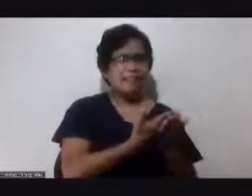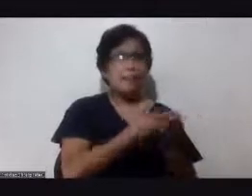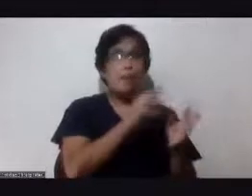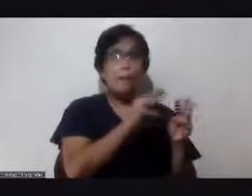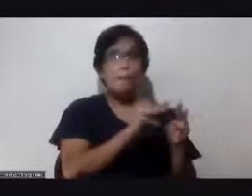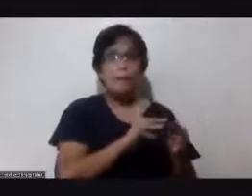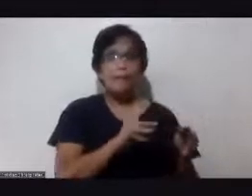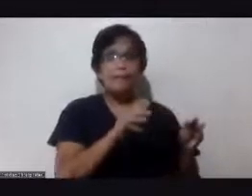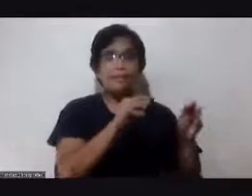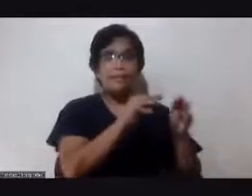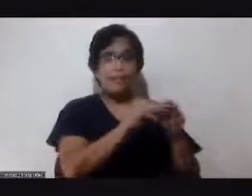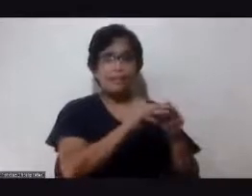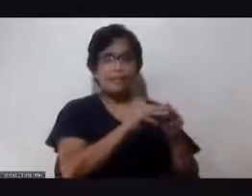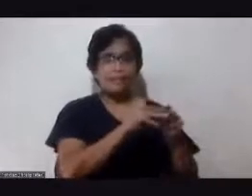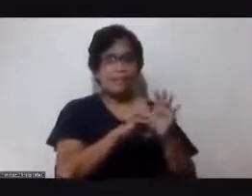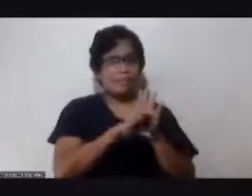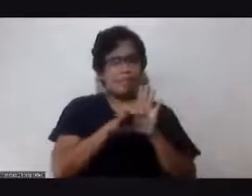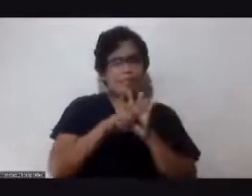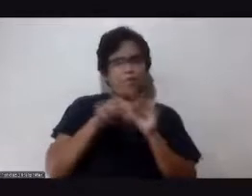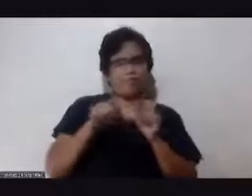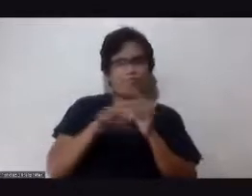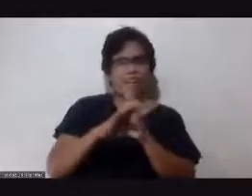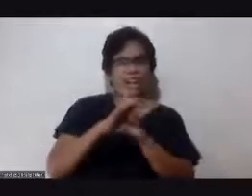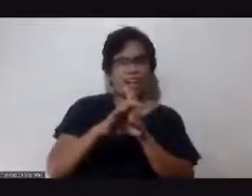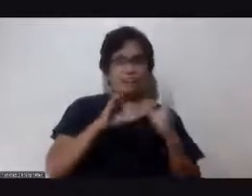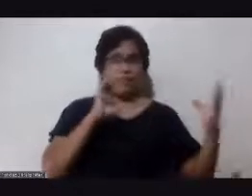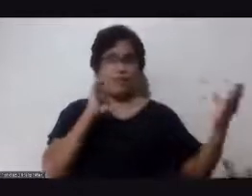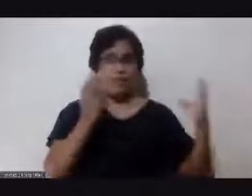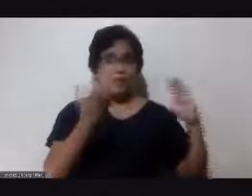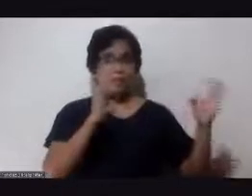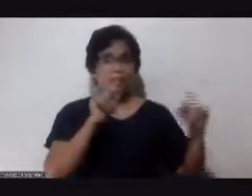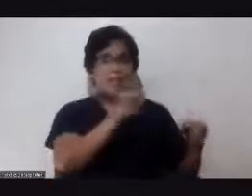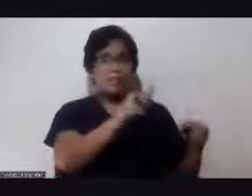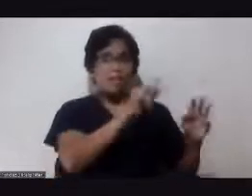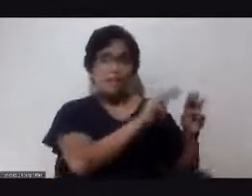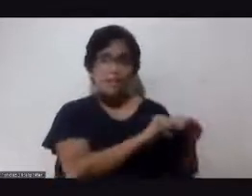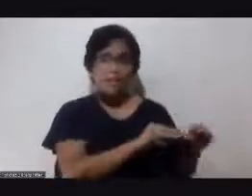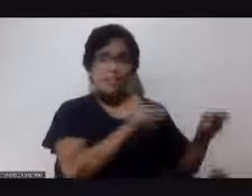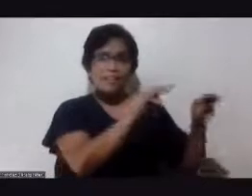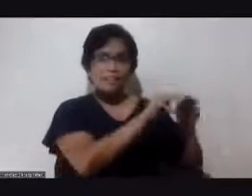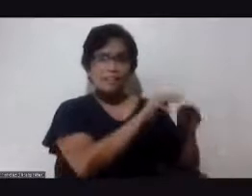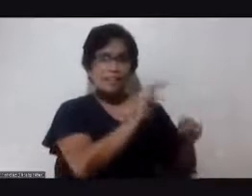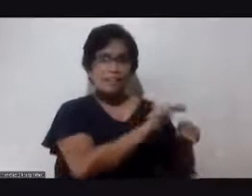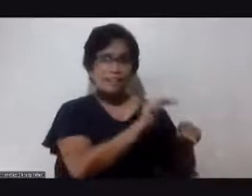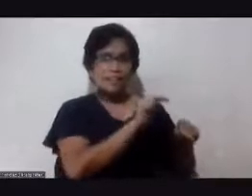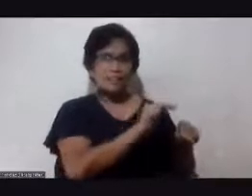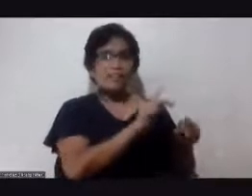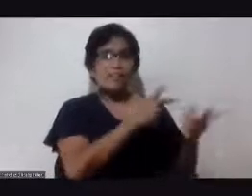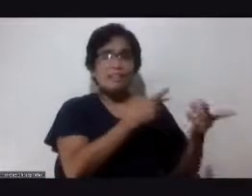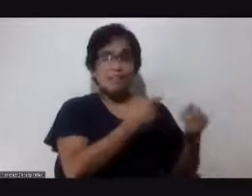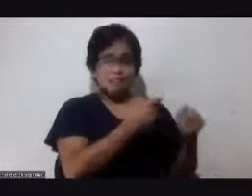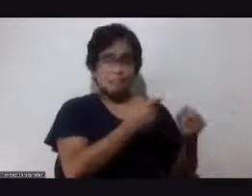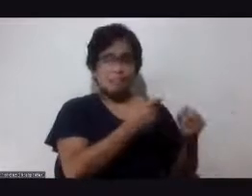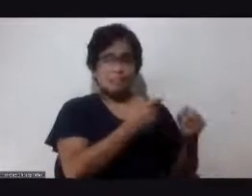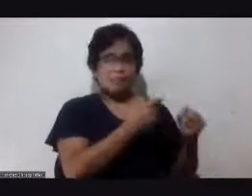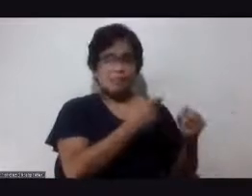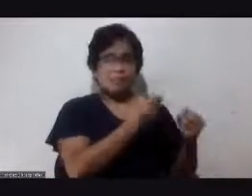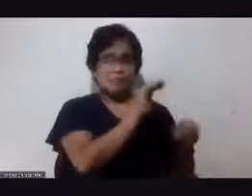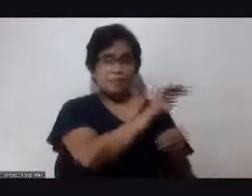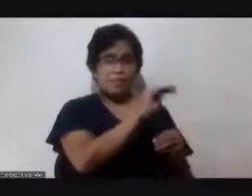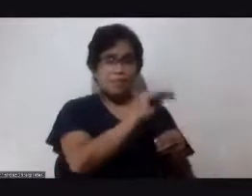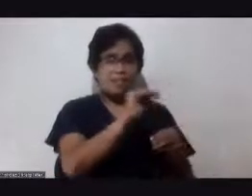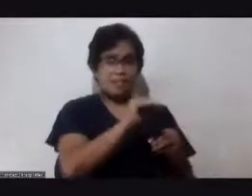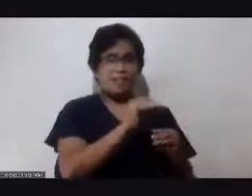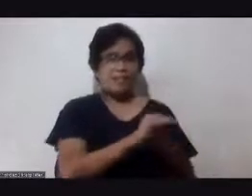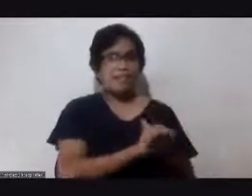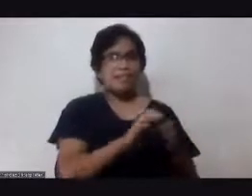kasi sasakyan nga yung binabanggit mo so ano yung maintenance na kailangan natin gawin yung pagpapaalala medyo nakakailan na tayo di